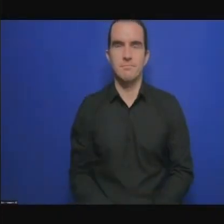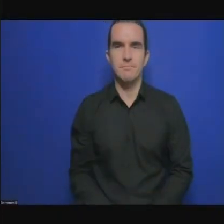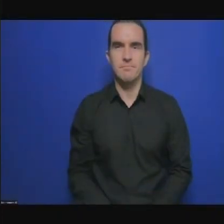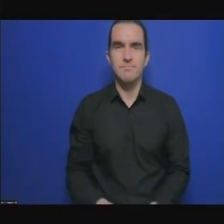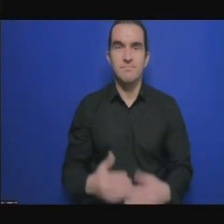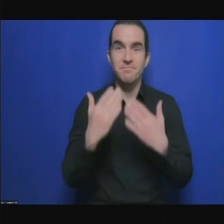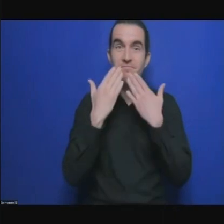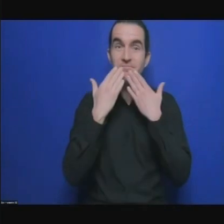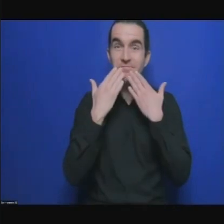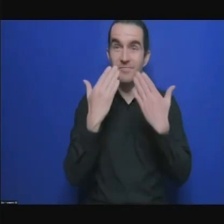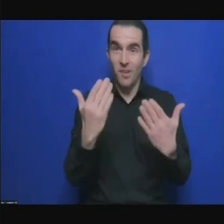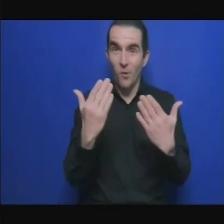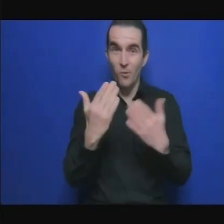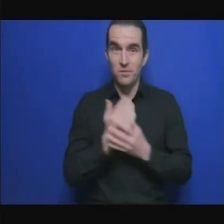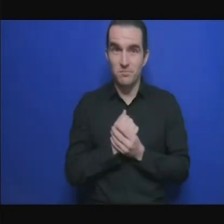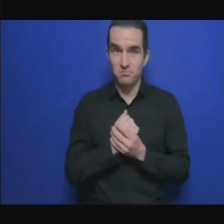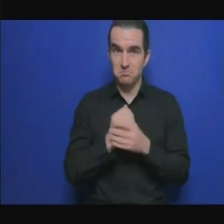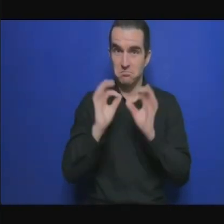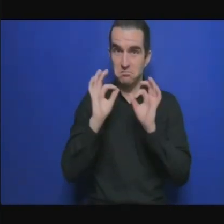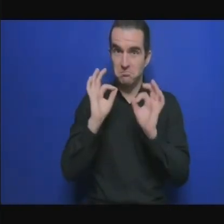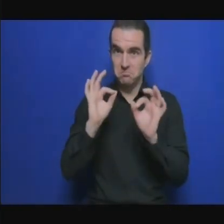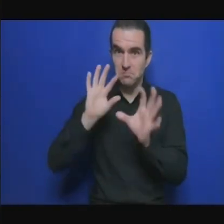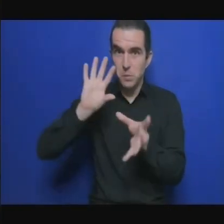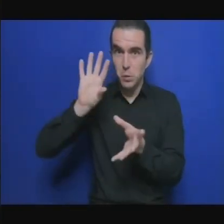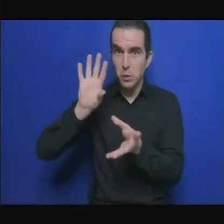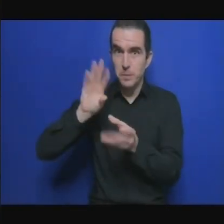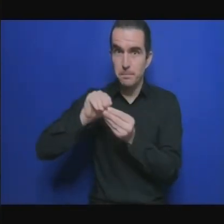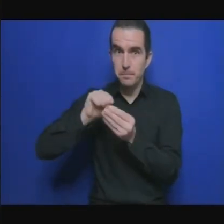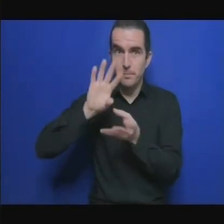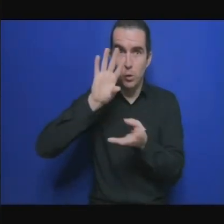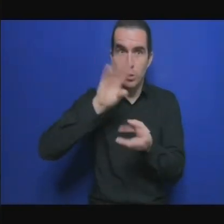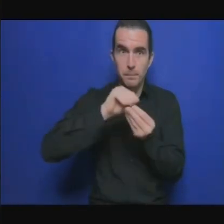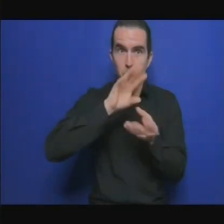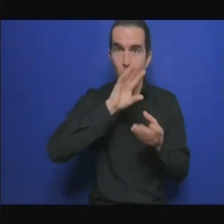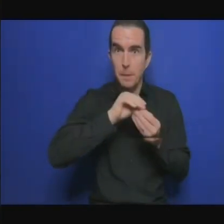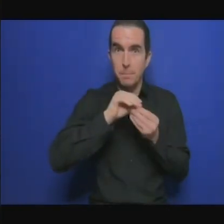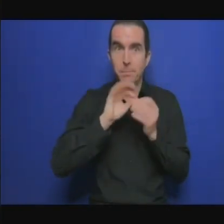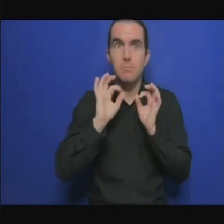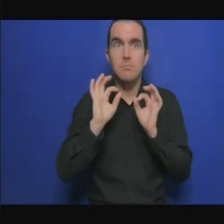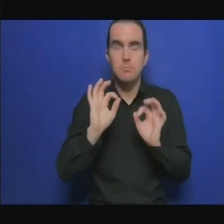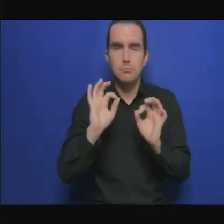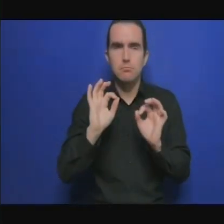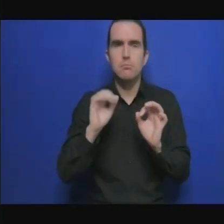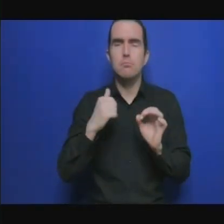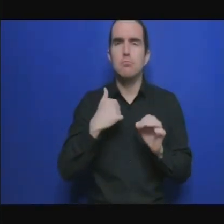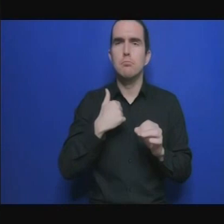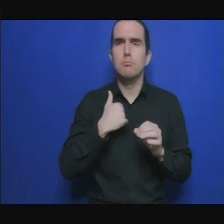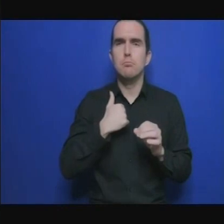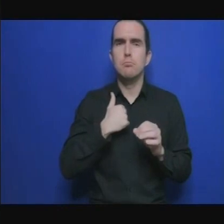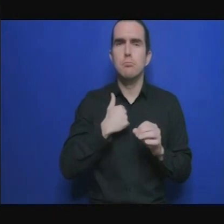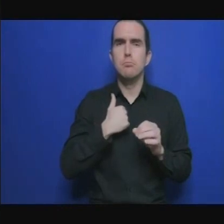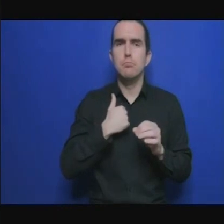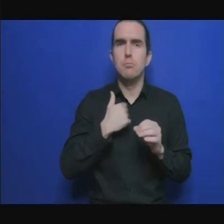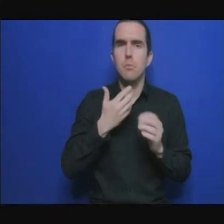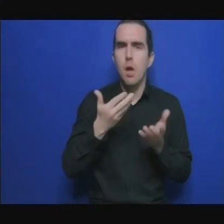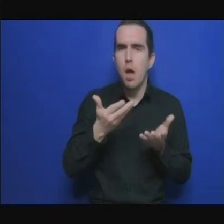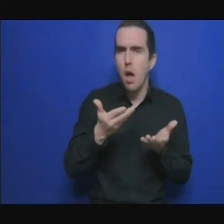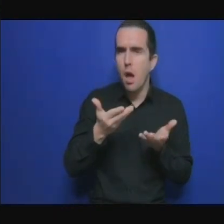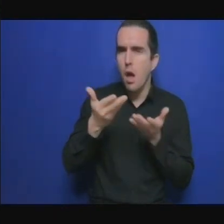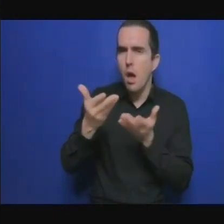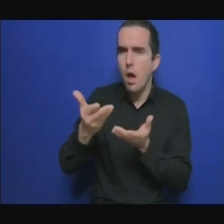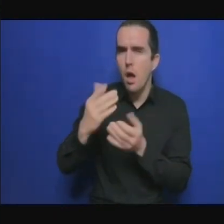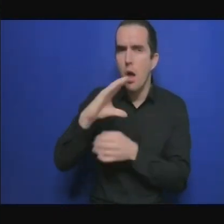fondamentales avant de donner la parole à Cody pour quelques